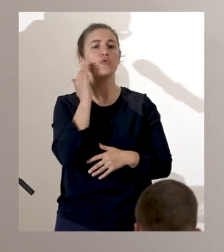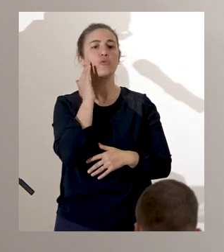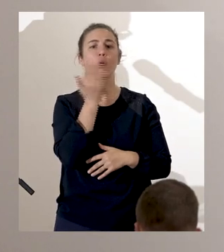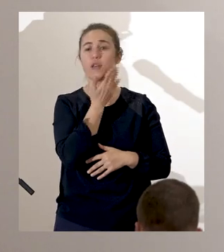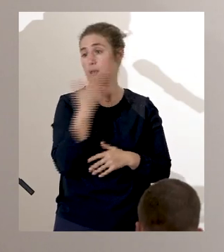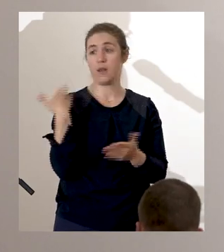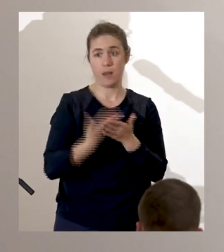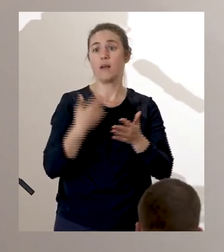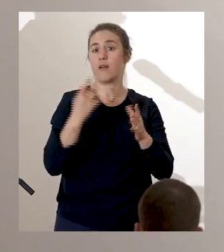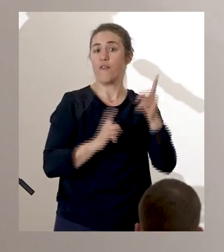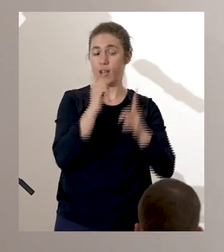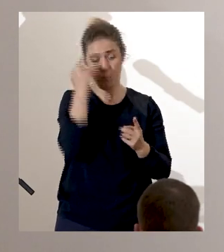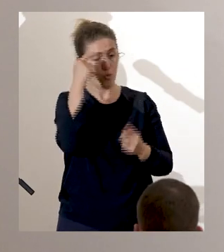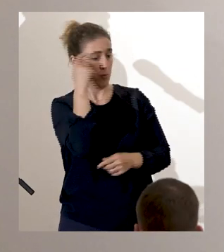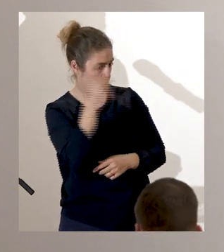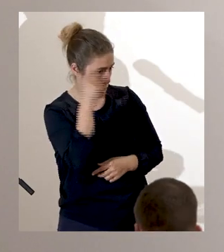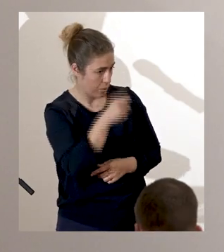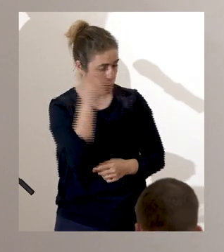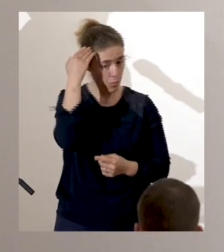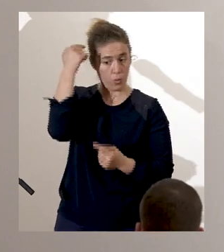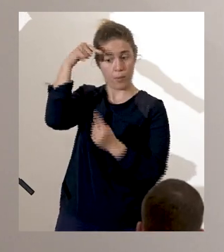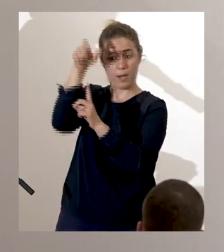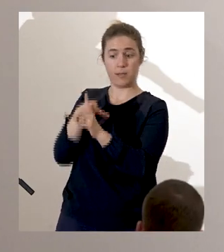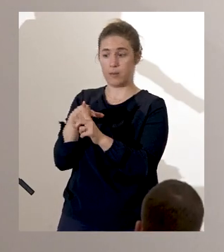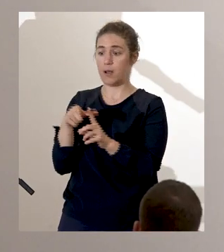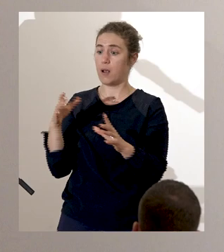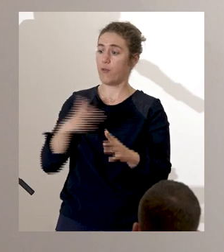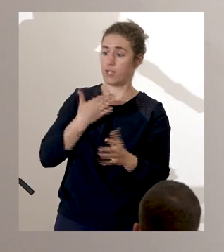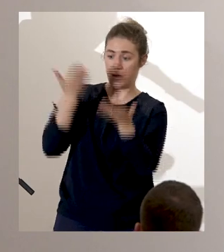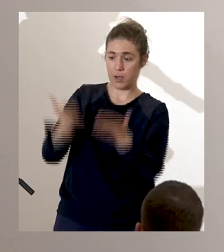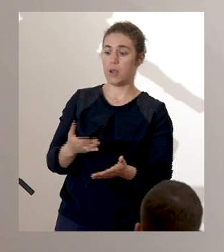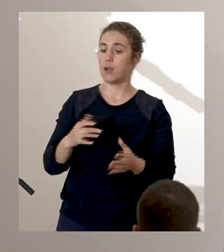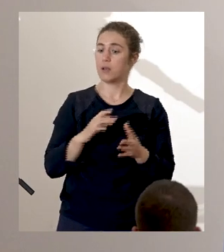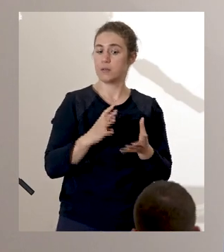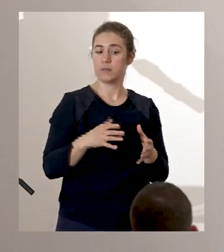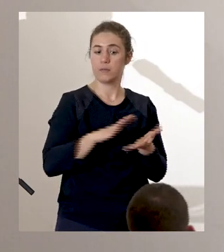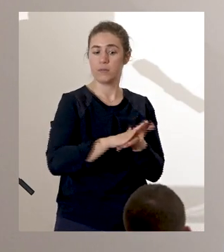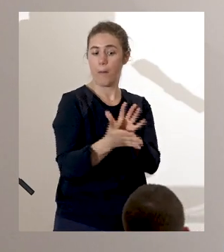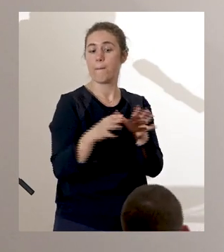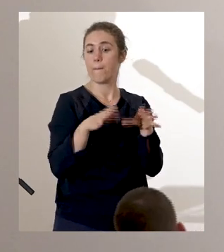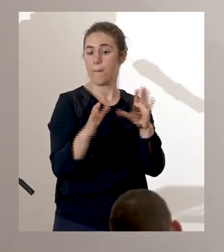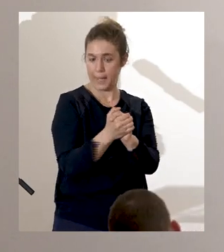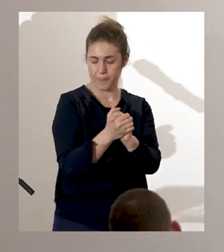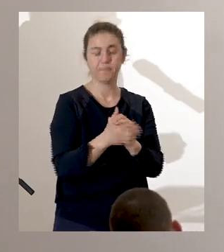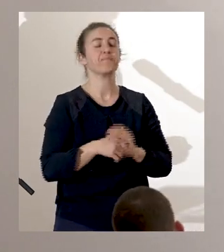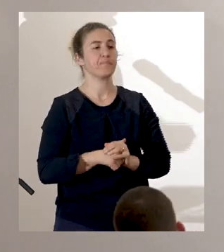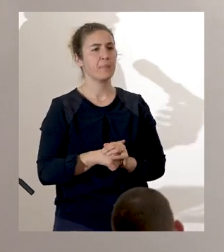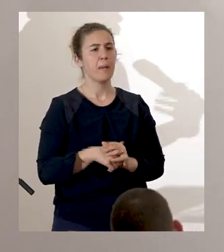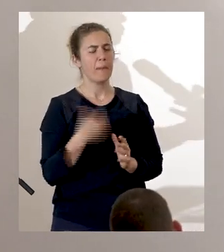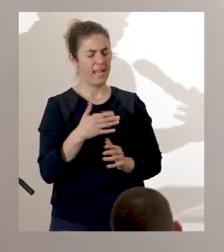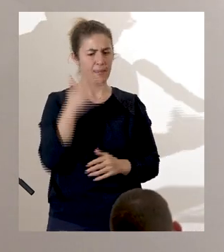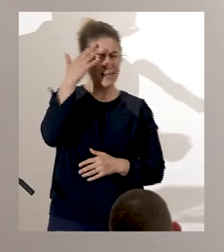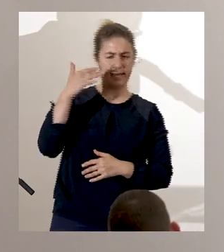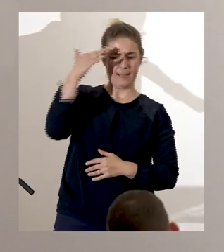qui a tenu tête aux Anglais et les a contraints à consentir à la paix. Mais regardez de plus près. Ce mythe des marrons